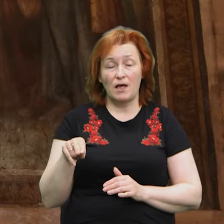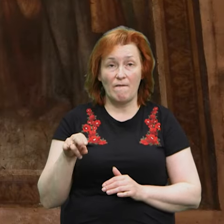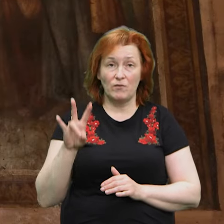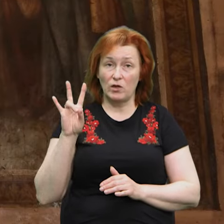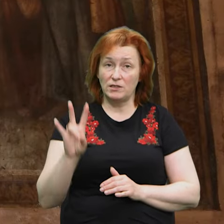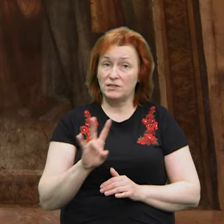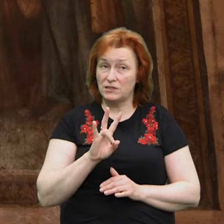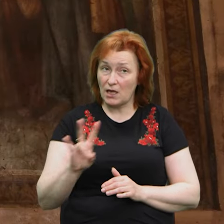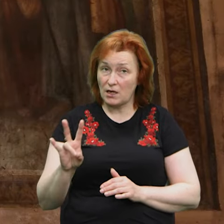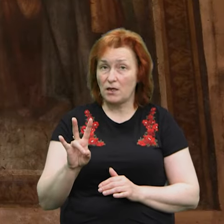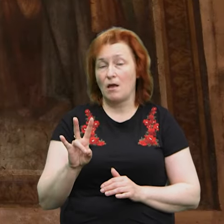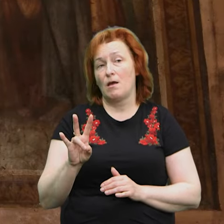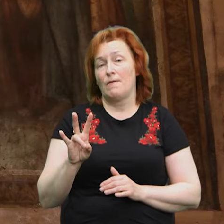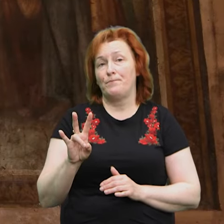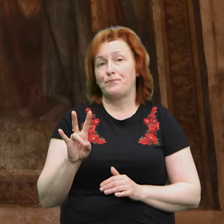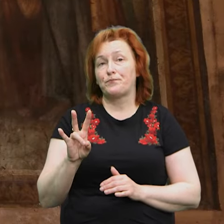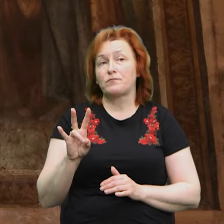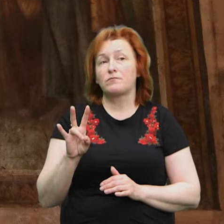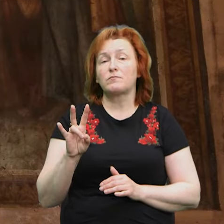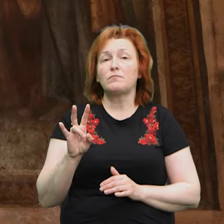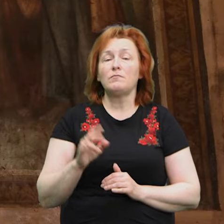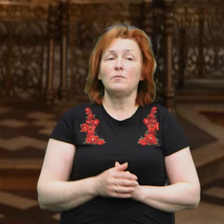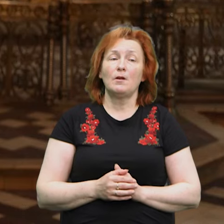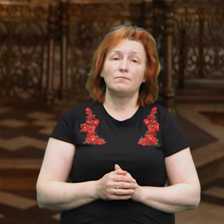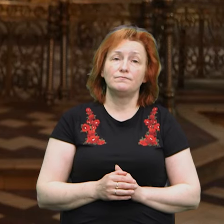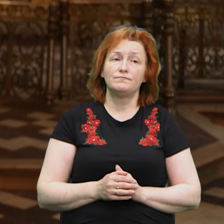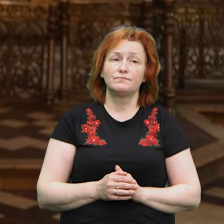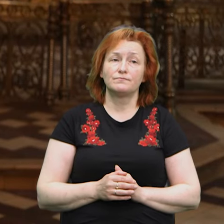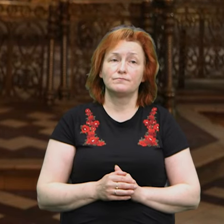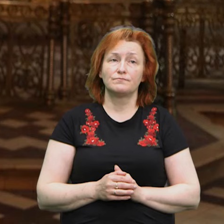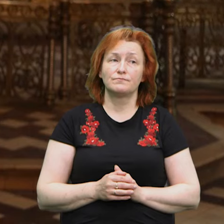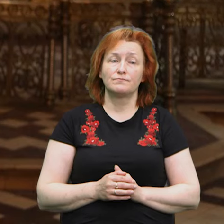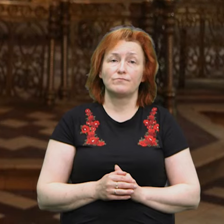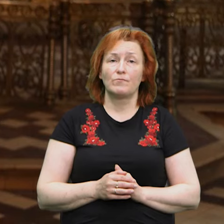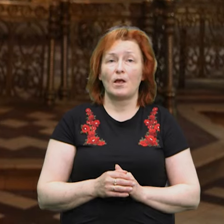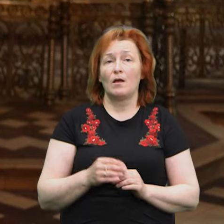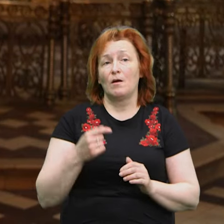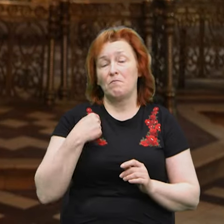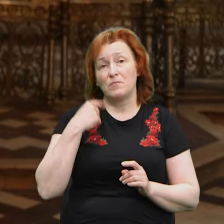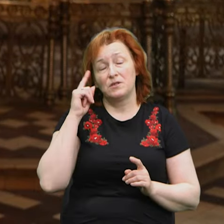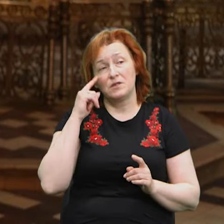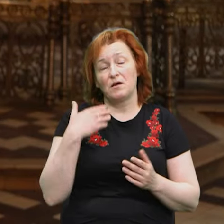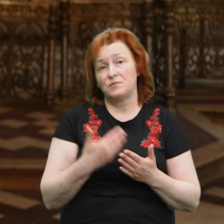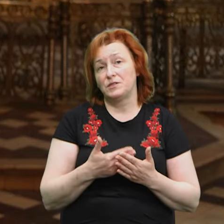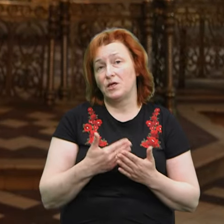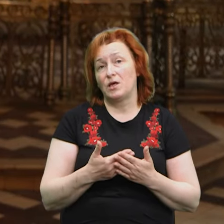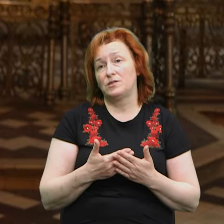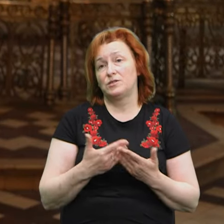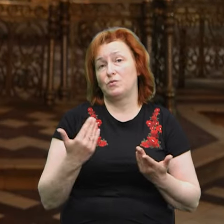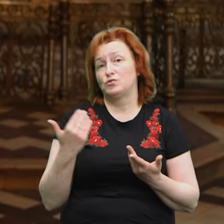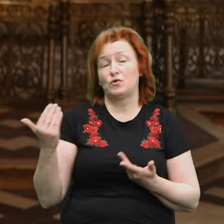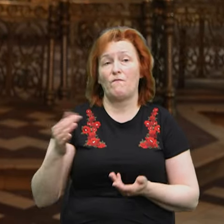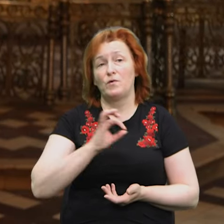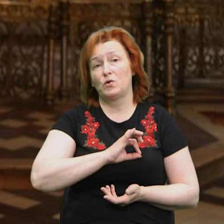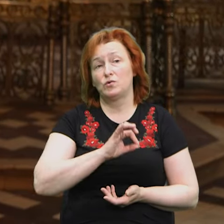експертизою, має зв'язок з Російською православною церквою. Вони зневажливо ставились, мені так здається, що вони використовували його